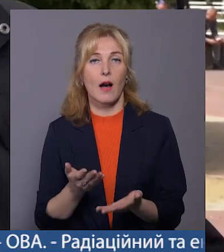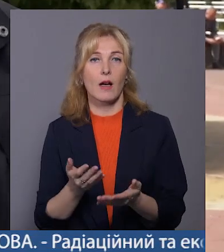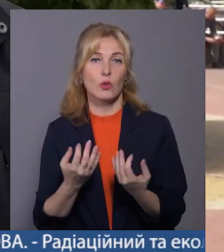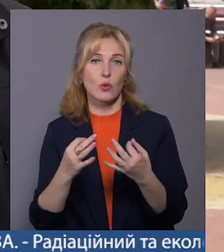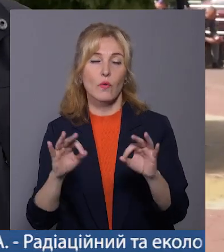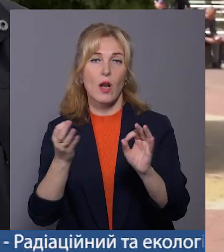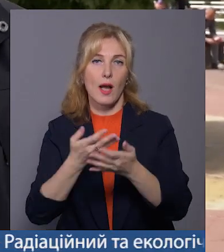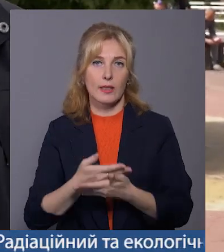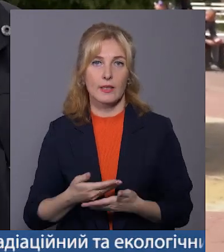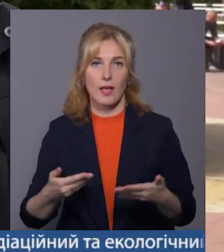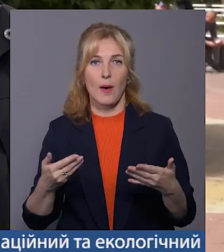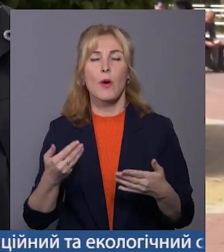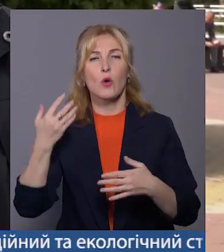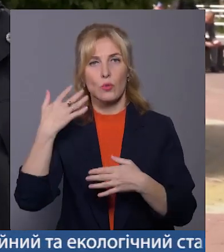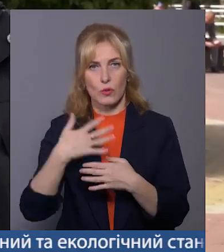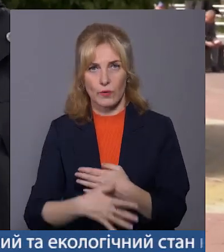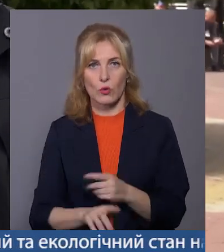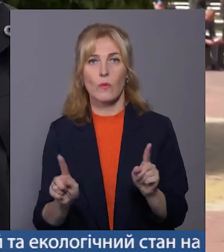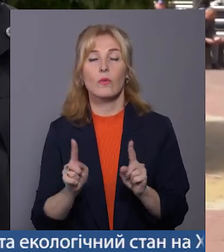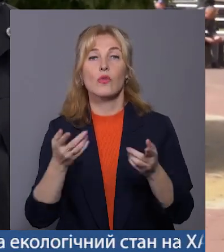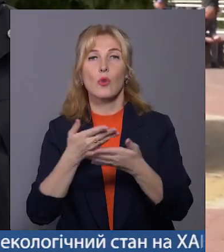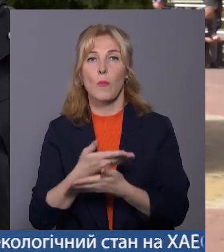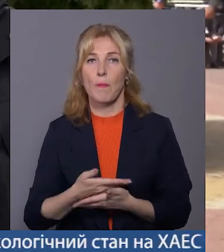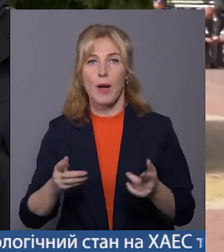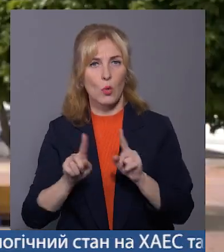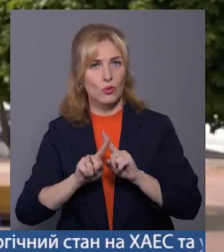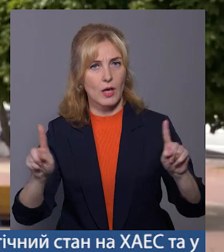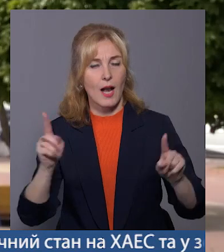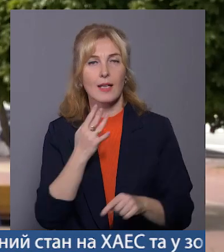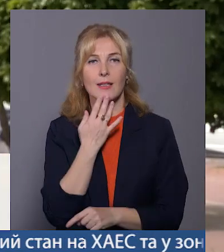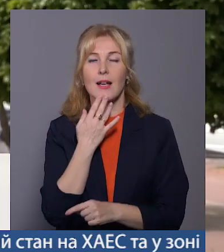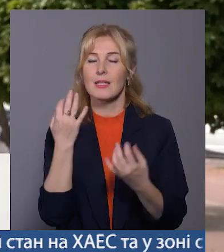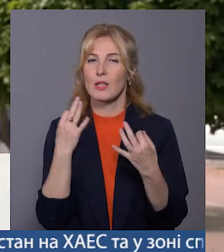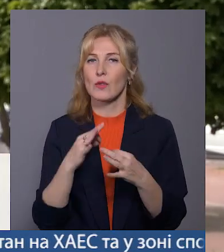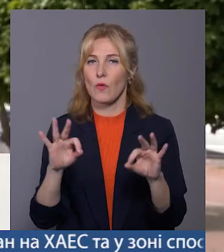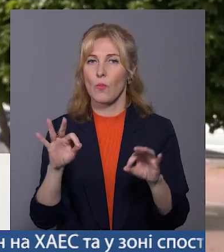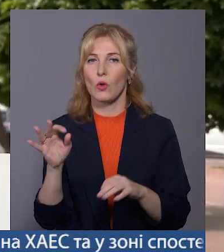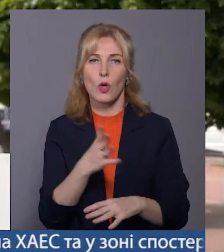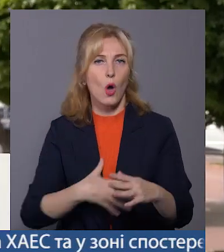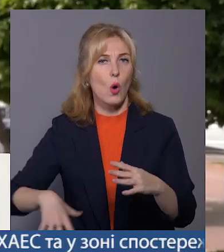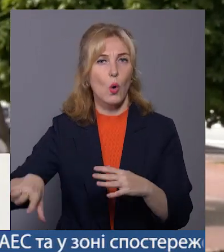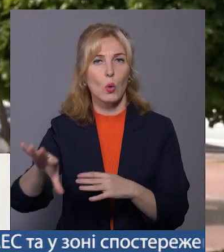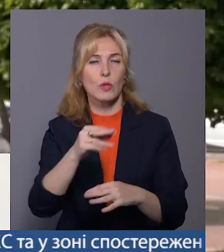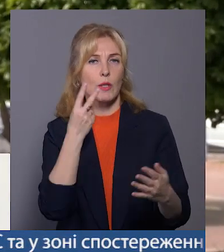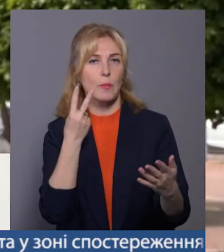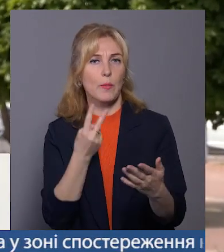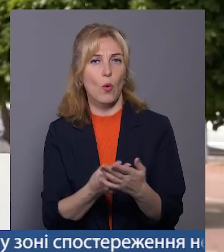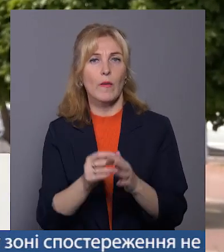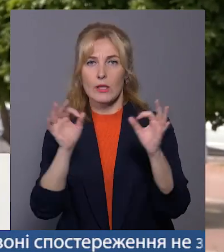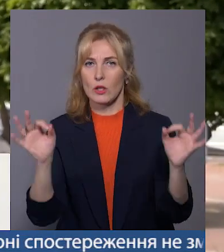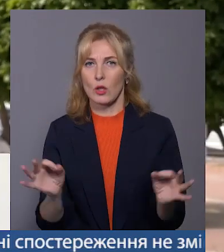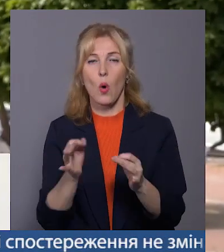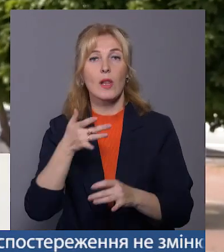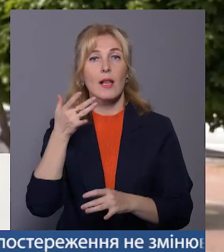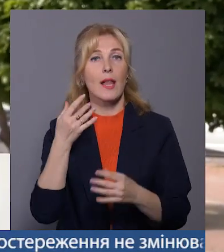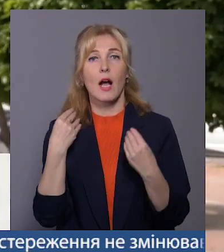нам усвідомлювати, що ми – унікальна нація. Свобода у всіх її проявах ніколи легко не давалася.